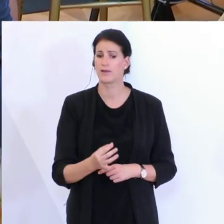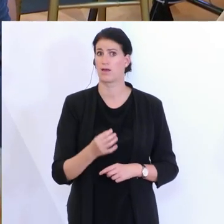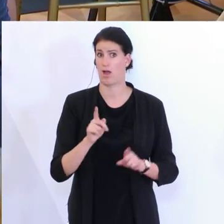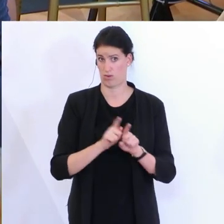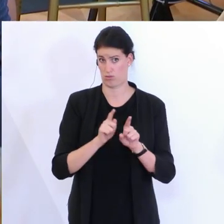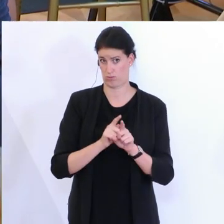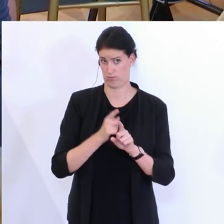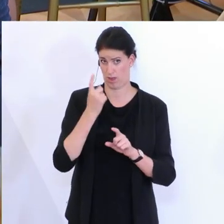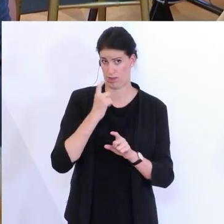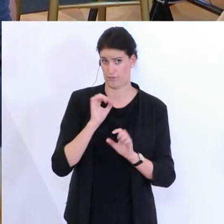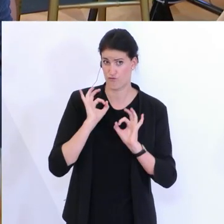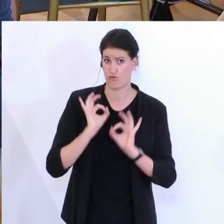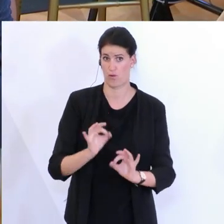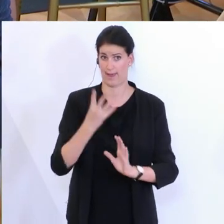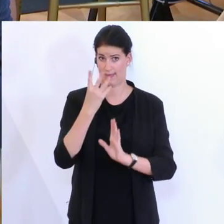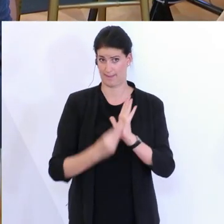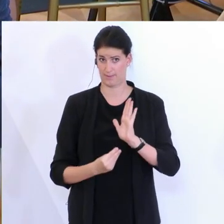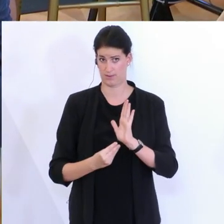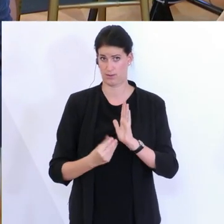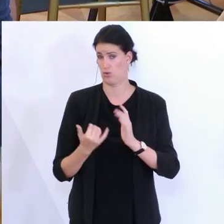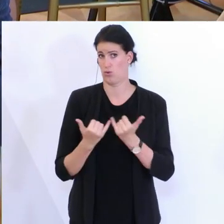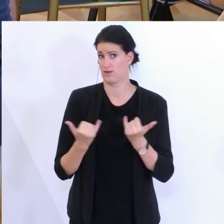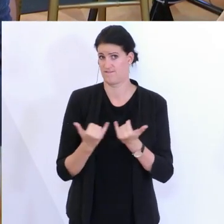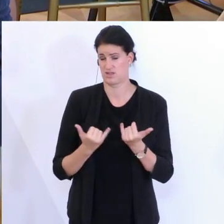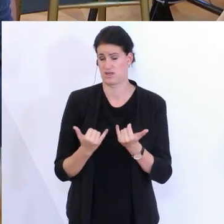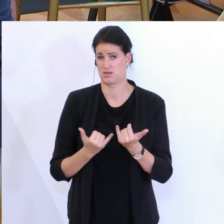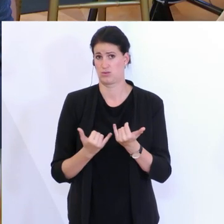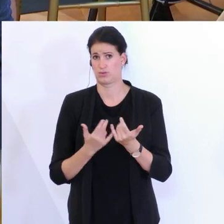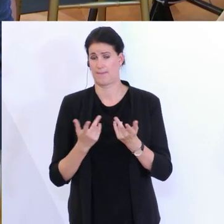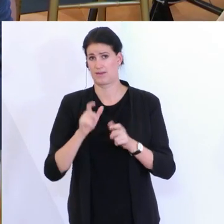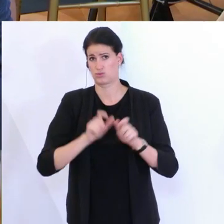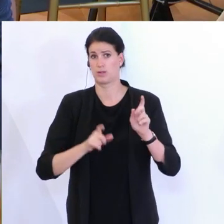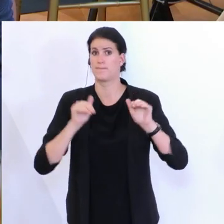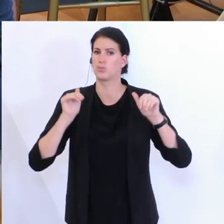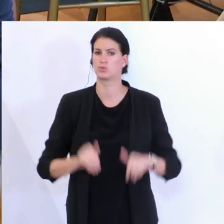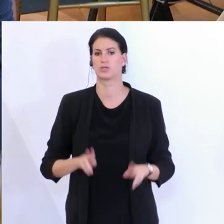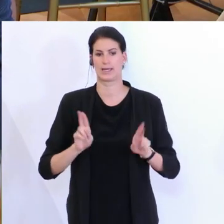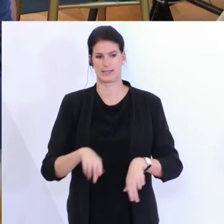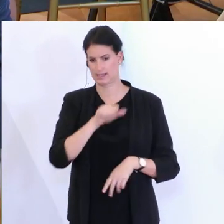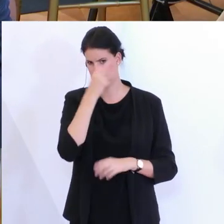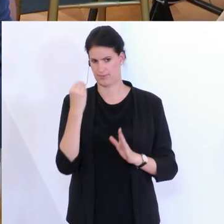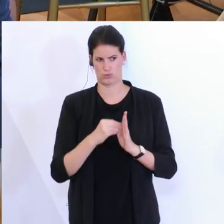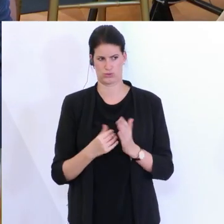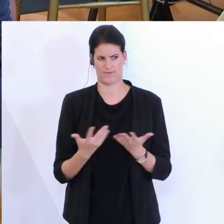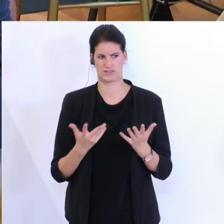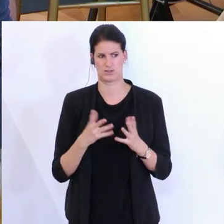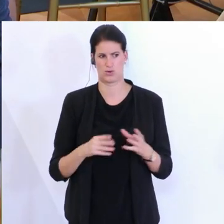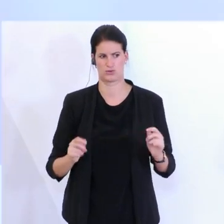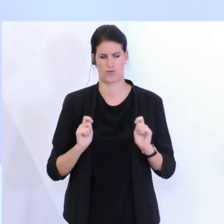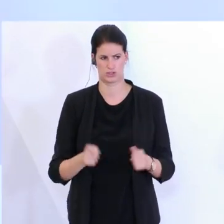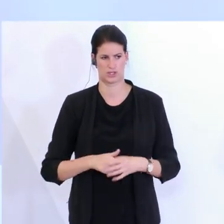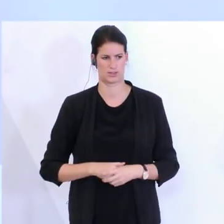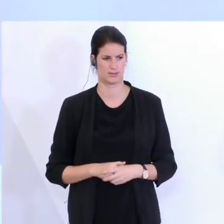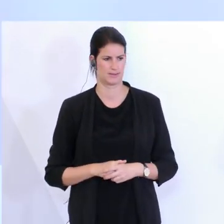verpflichtend den richtigen Namen angeben müssen oder sonst verwiesen werden können oder was wären da Ihre Lösungsvorschläge dafür?